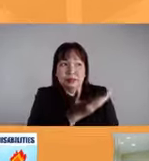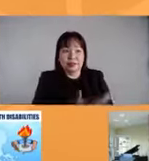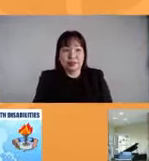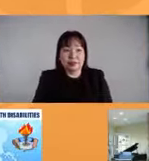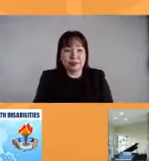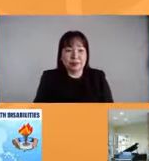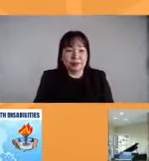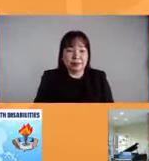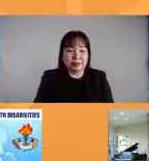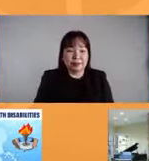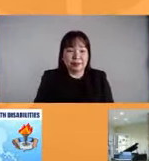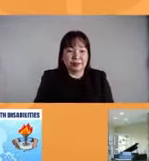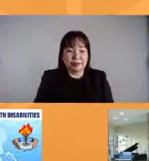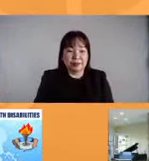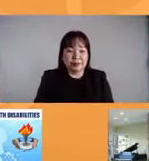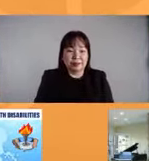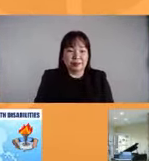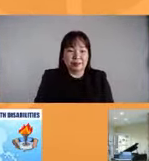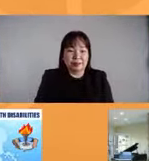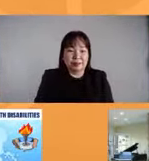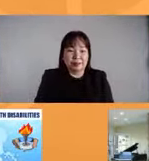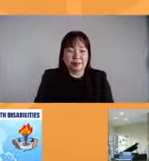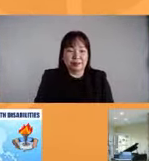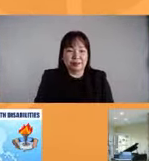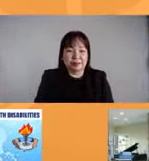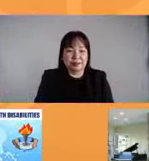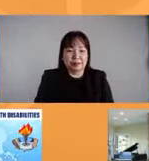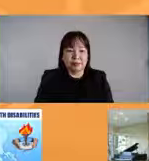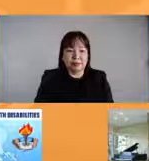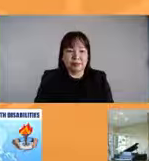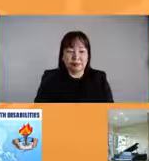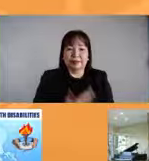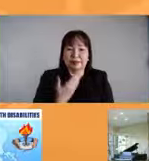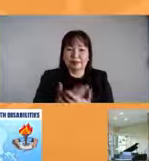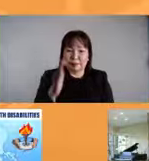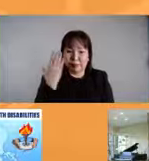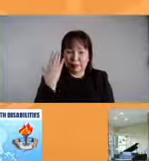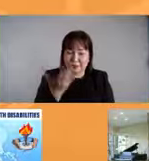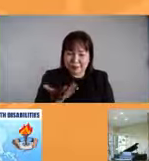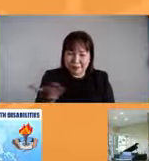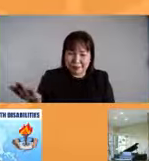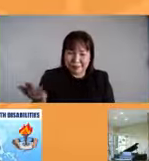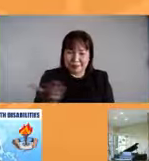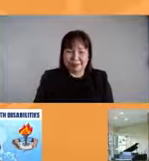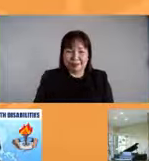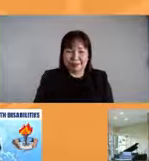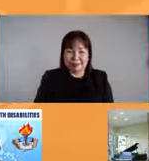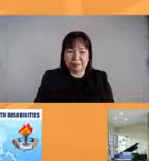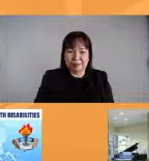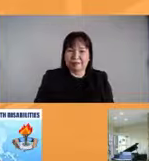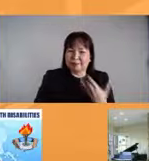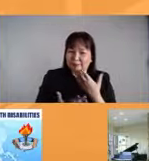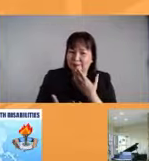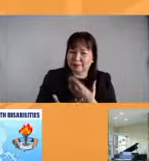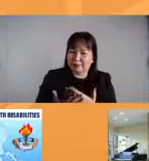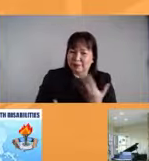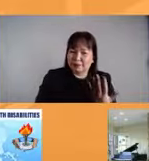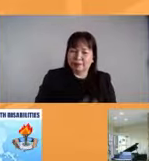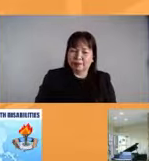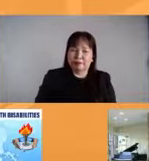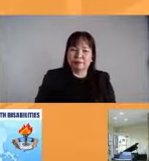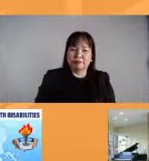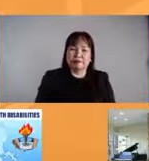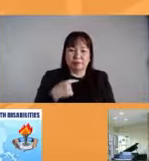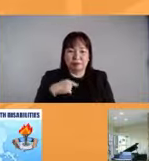na po siya. Sir Lauro. Yeah, good morning ulit po. Yung po, yung